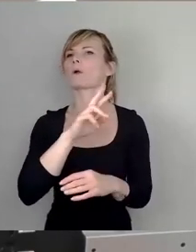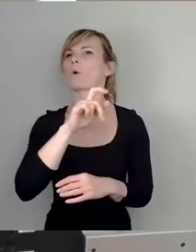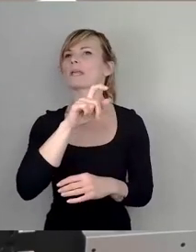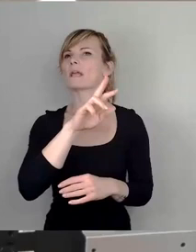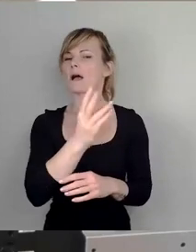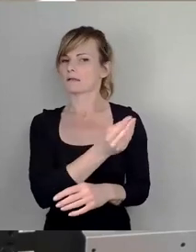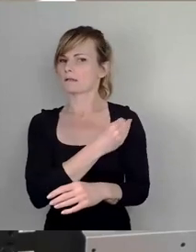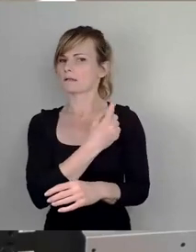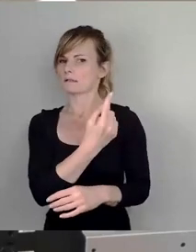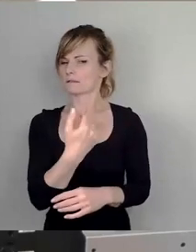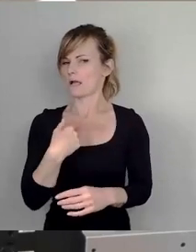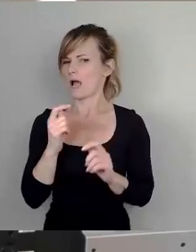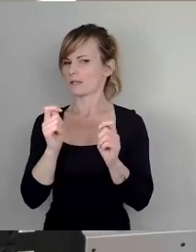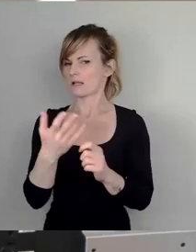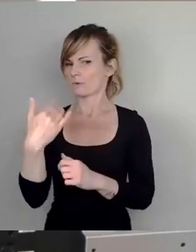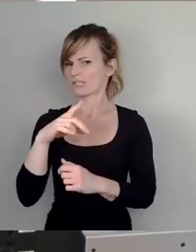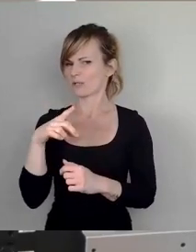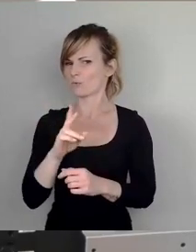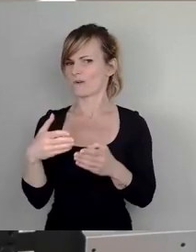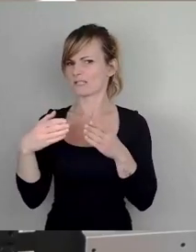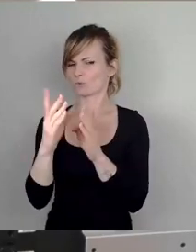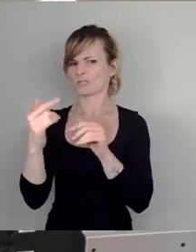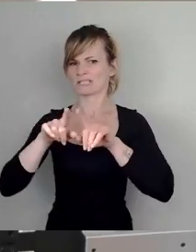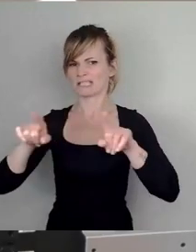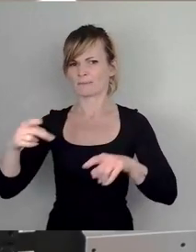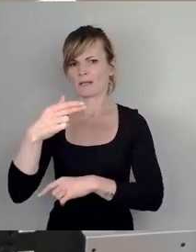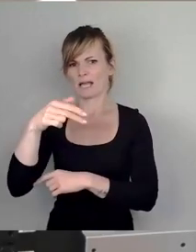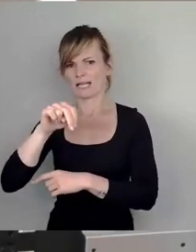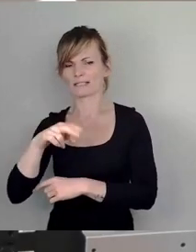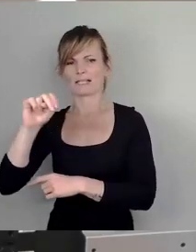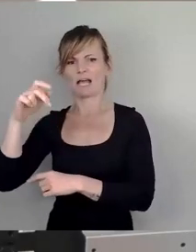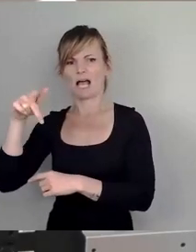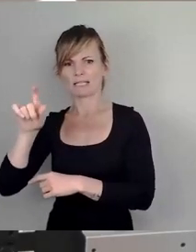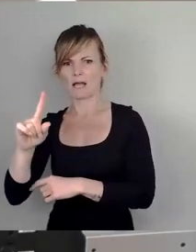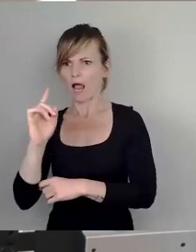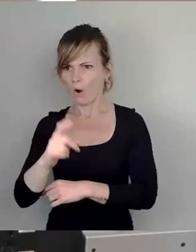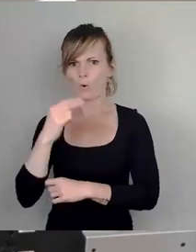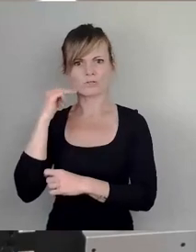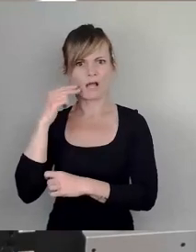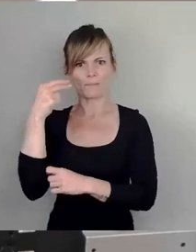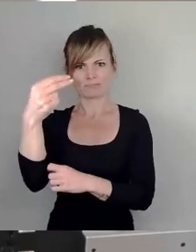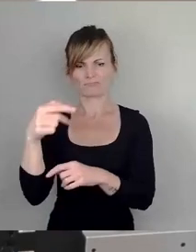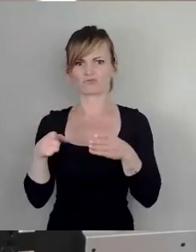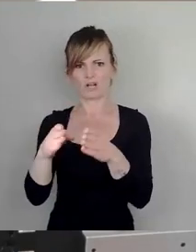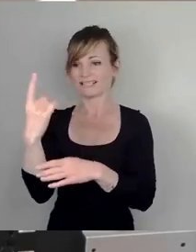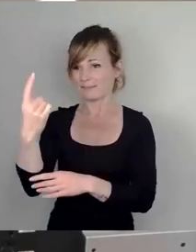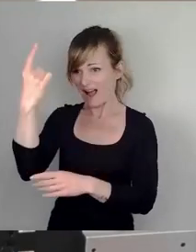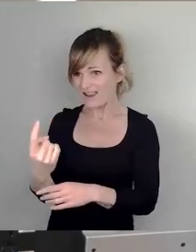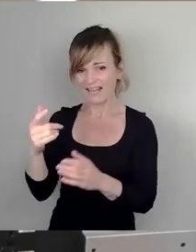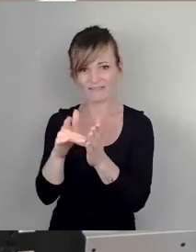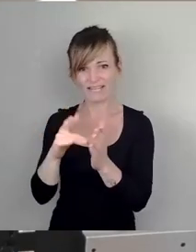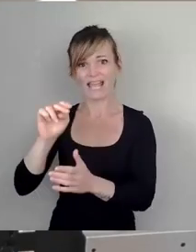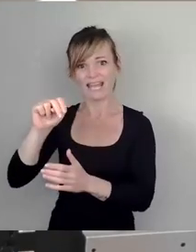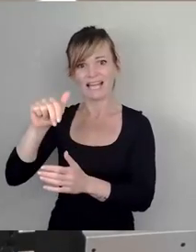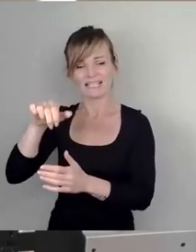gebracht, einen Antrag der CDU-Fraktion zum Thema Hans Nadler, da sollte eine Straßenbenennung erfolgen. Da waren Sie alleine aufgrund der NSDAP